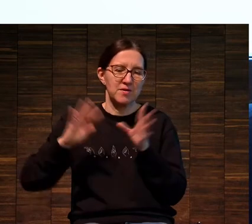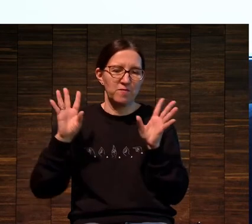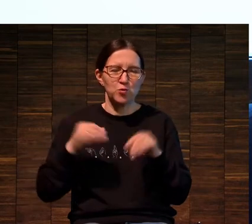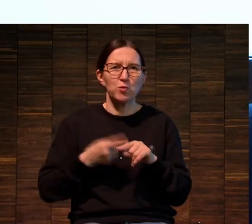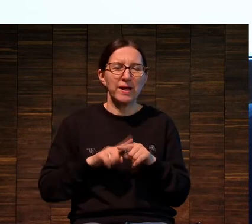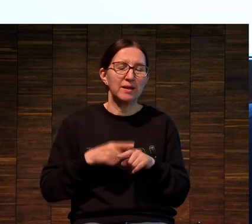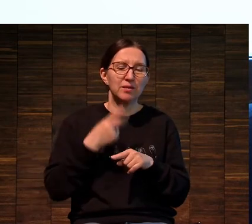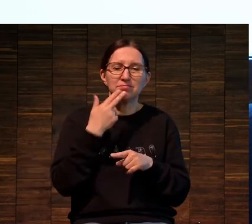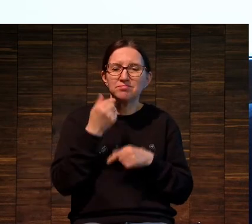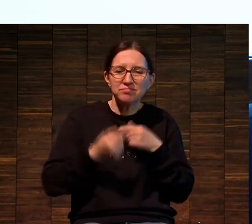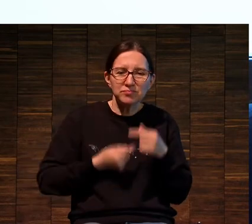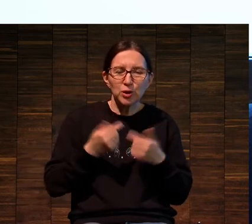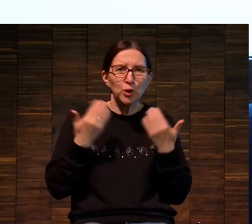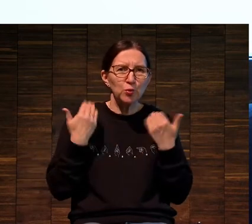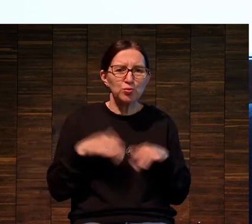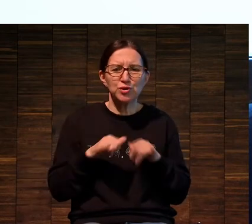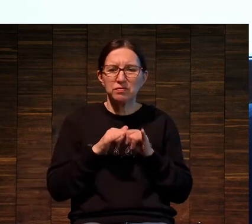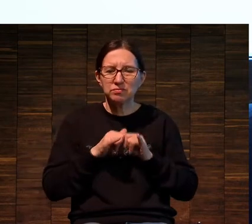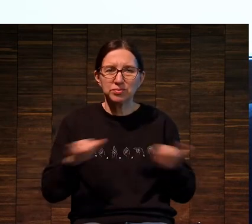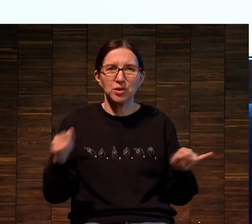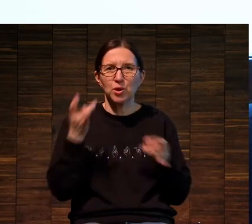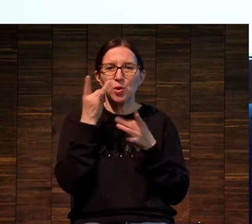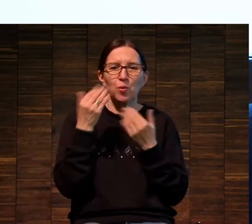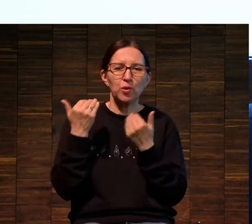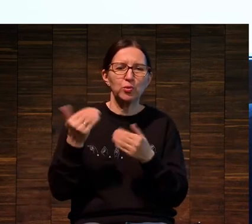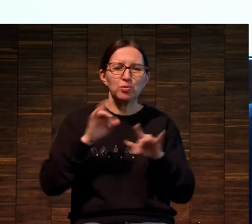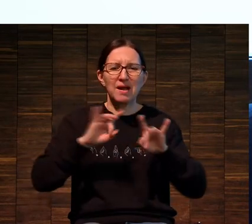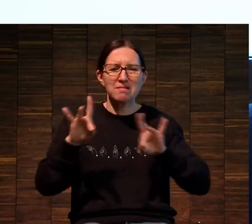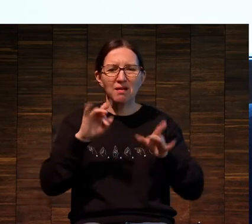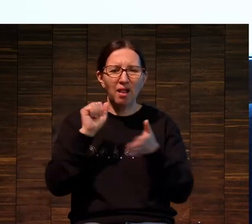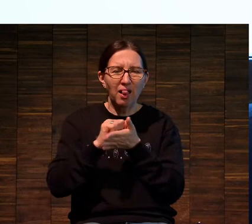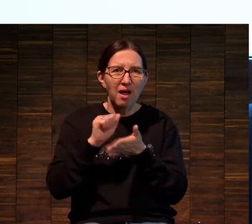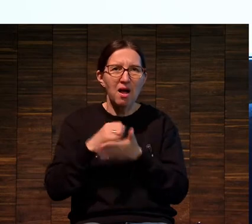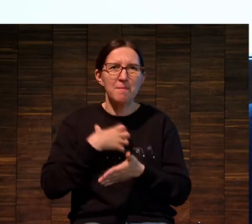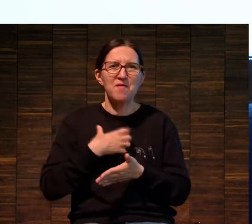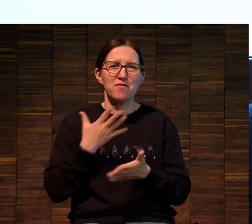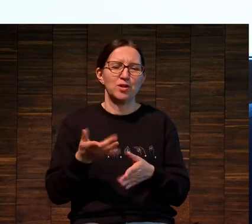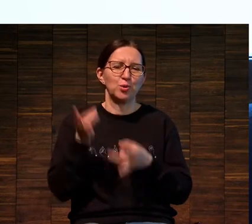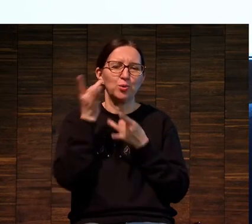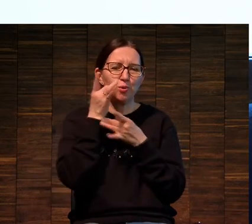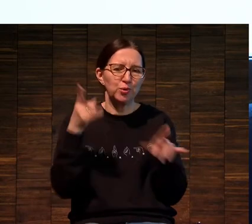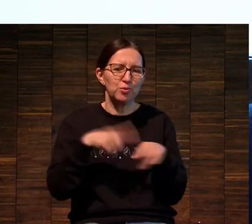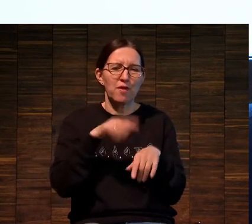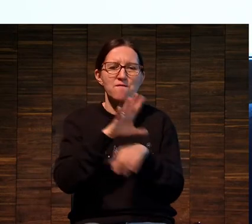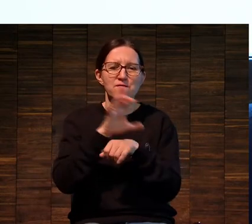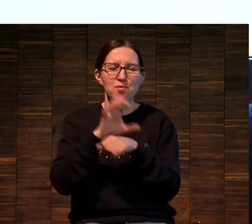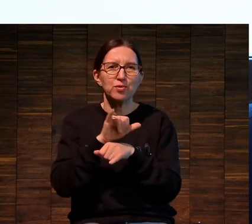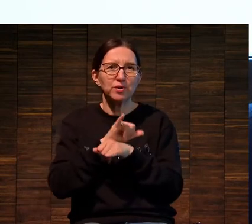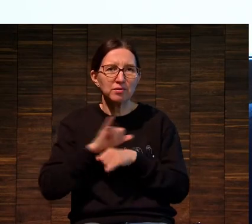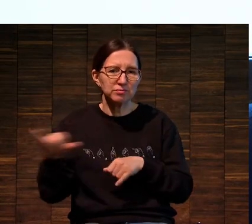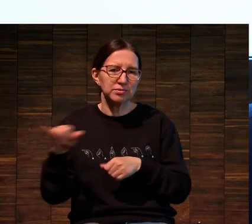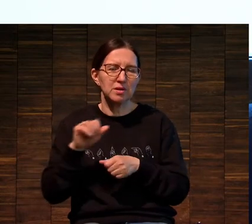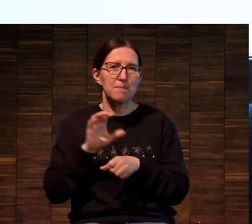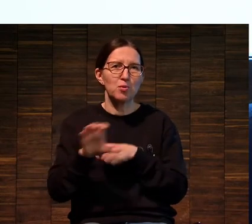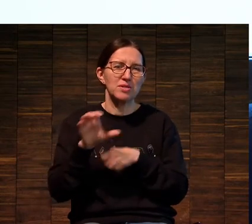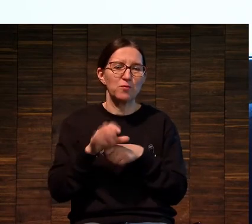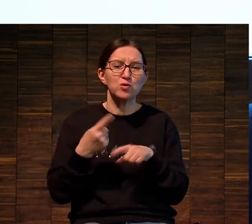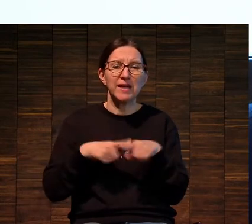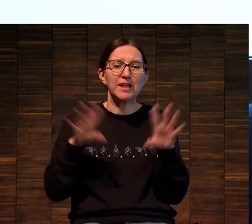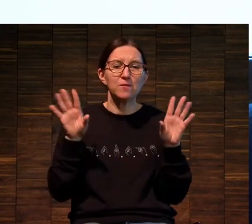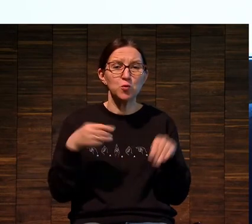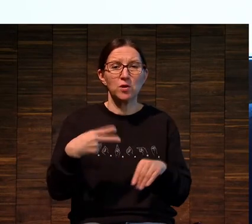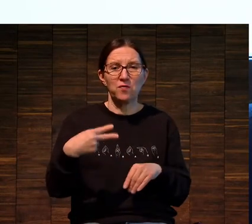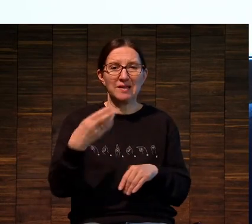все это было тесно увязано с культурой рекламы, культурой фотопроизводства, и это уже